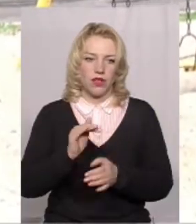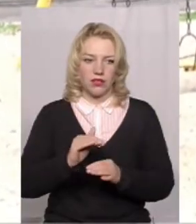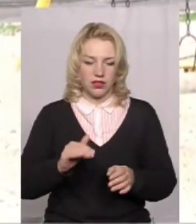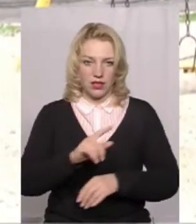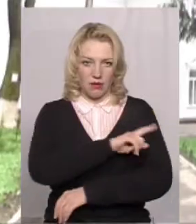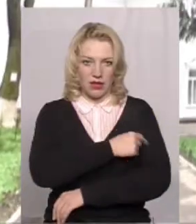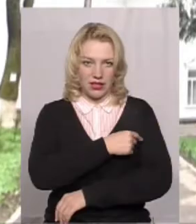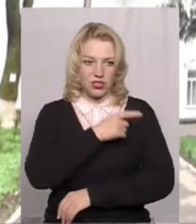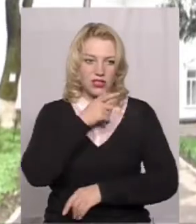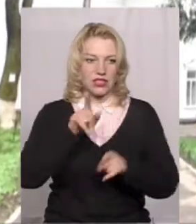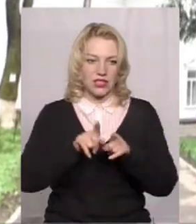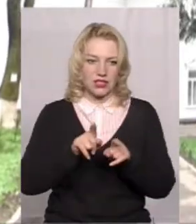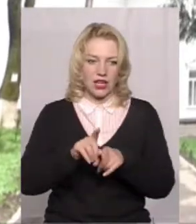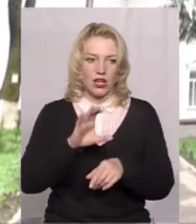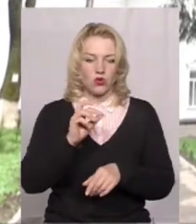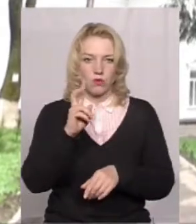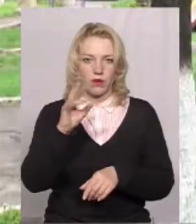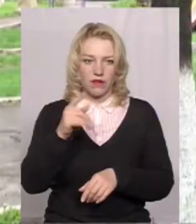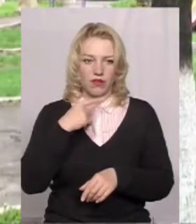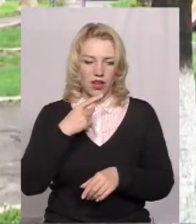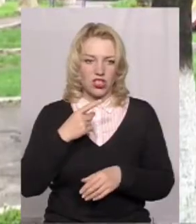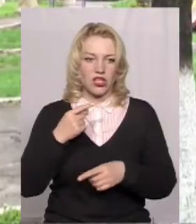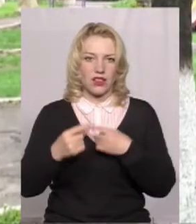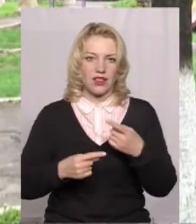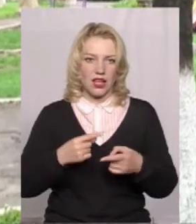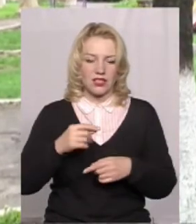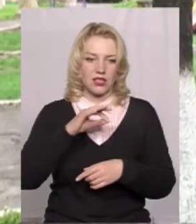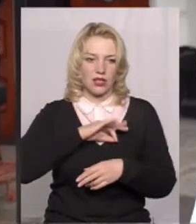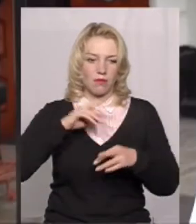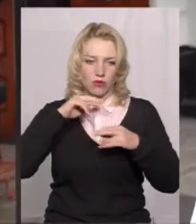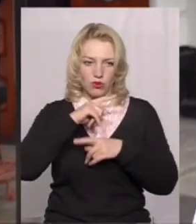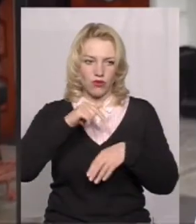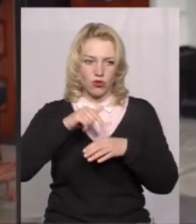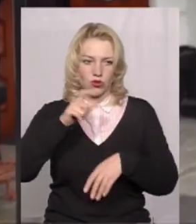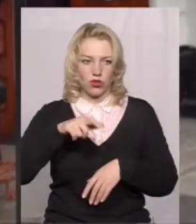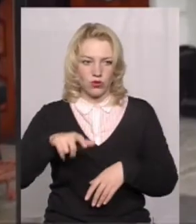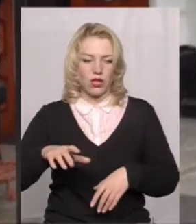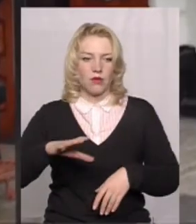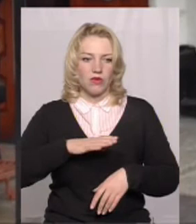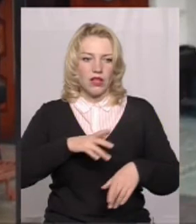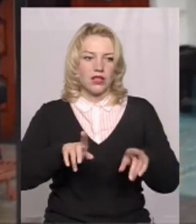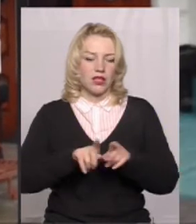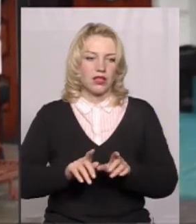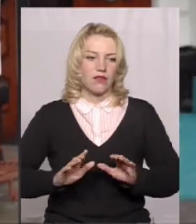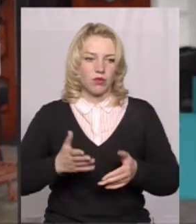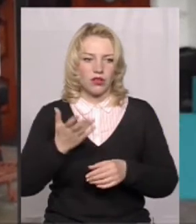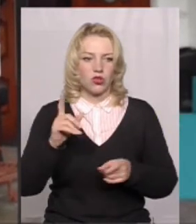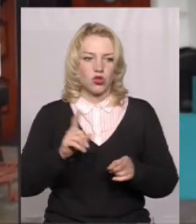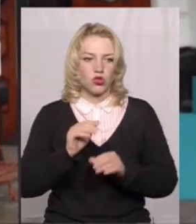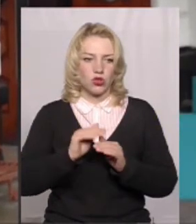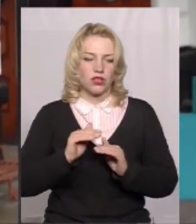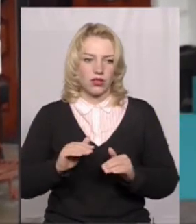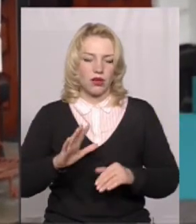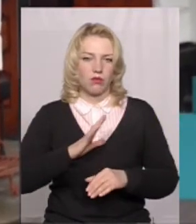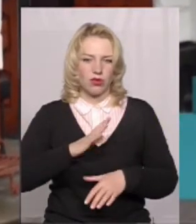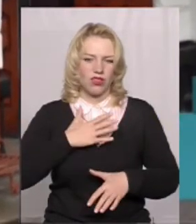сестра санаторії Галина Супків каже, наслідки застосування протрийників відчули й люди. Бували такі випадки, що дітей була